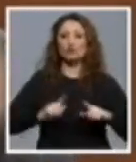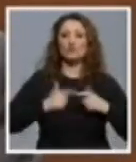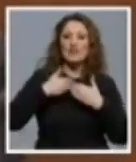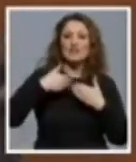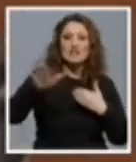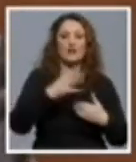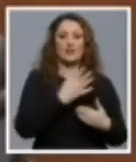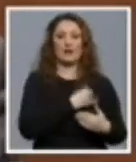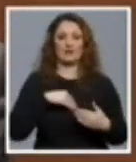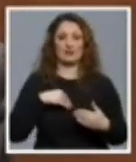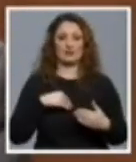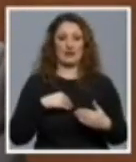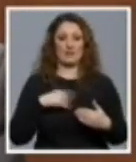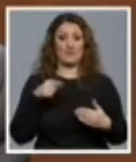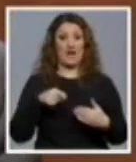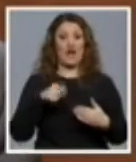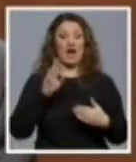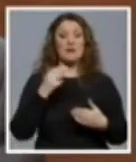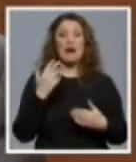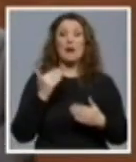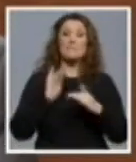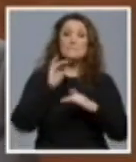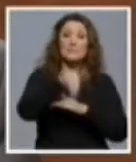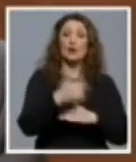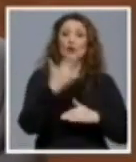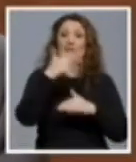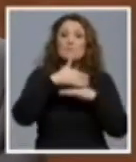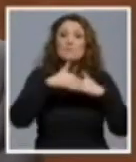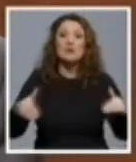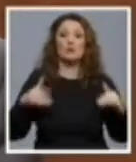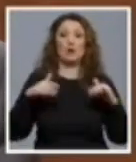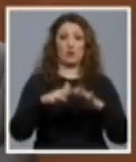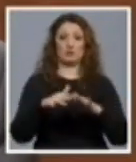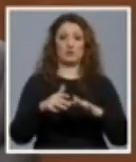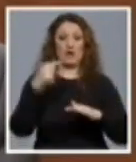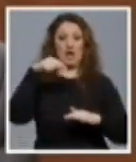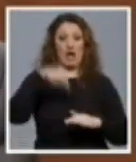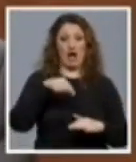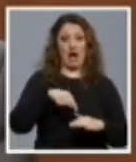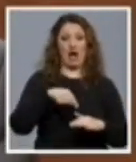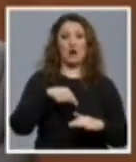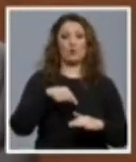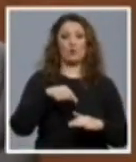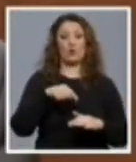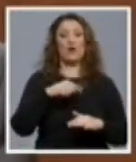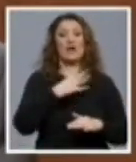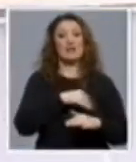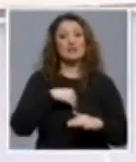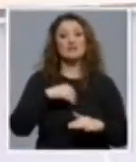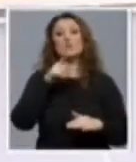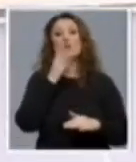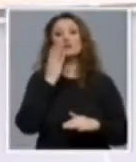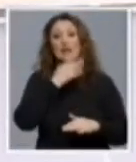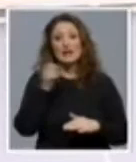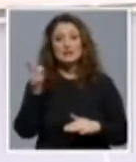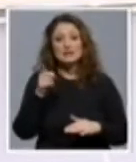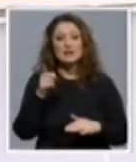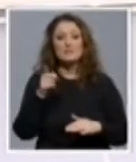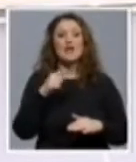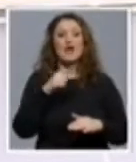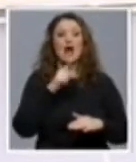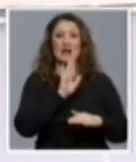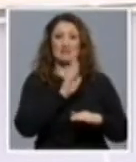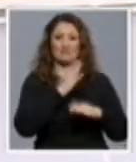Ministarstva majskih poslova u svijetu ima preko 3 milijuna, a u Hrvatskoj domovini BiH sada su, zahvaljujući zaštitničkoj